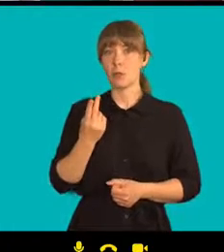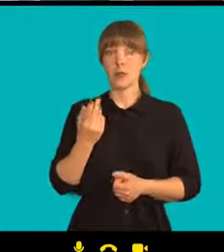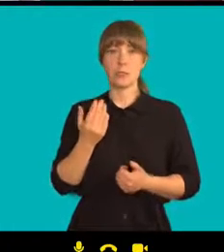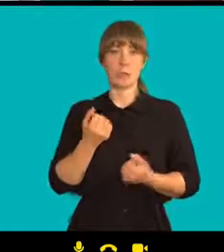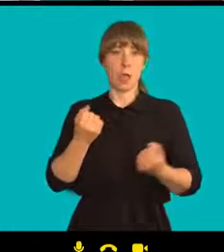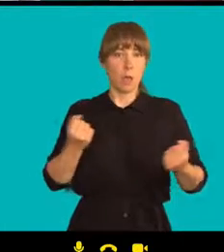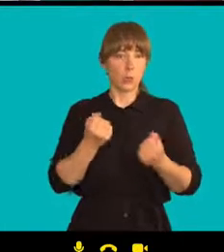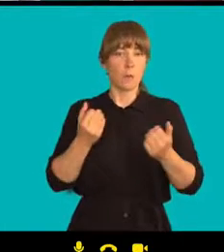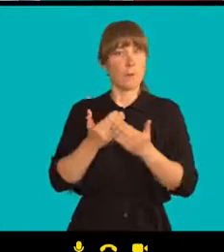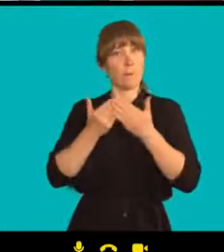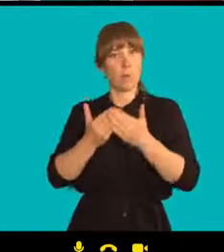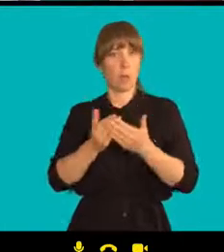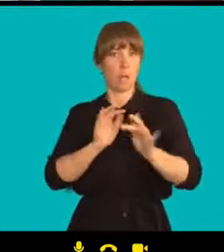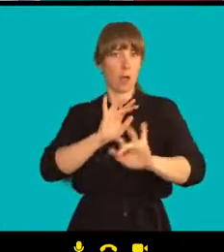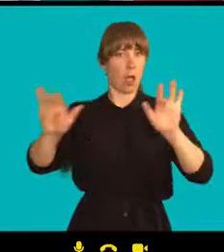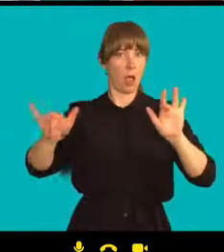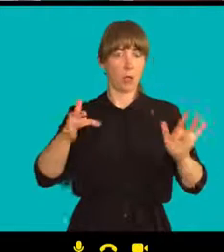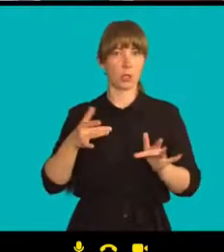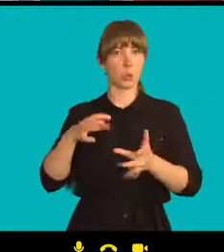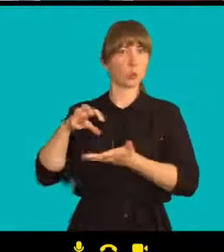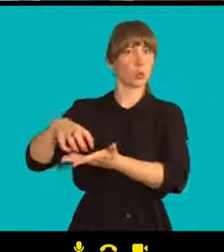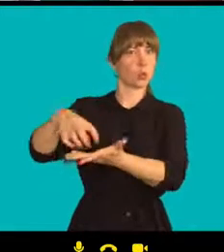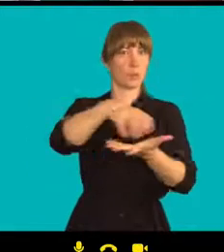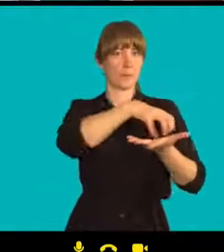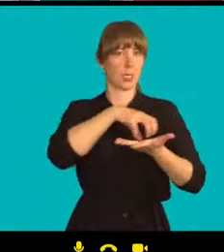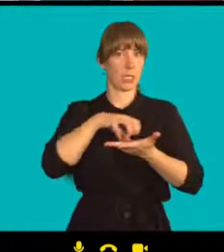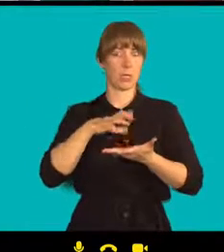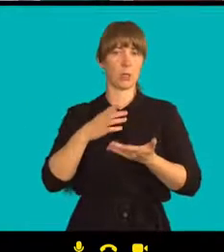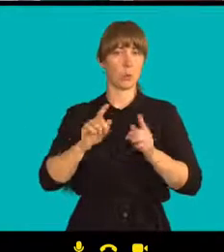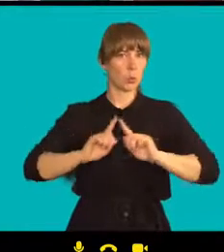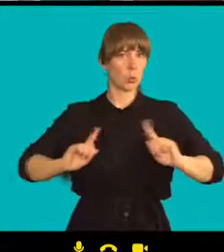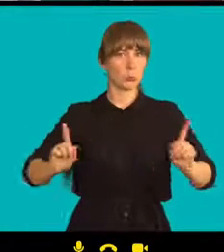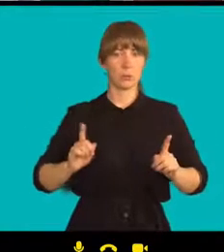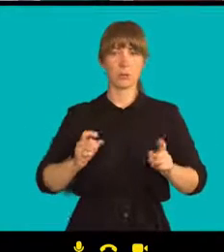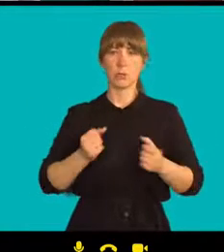Pomáháme si navzájem a nemám pocit,